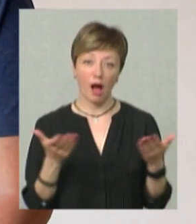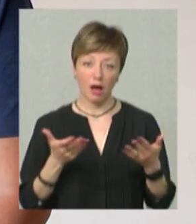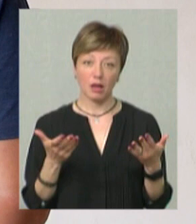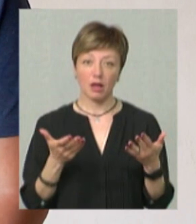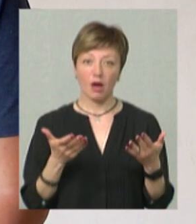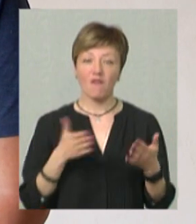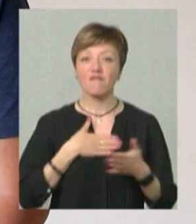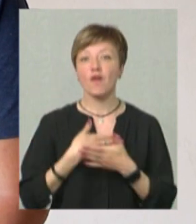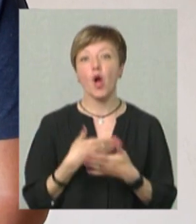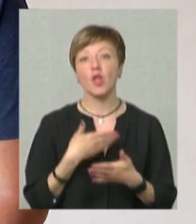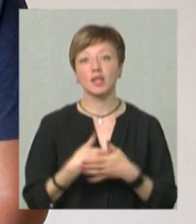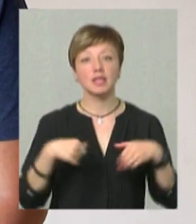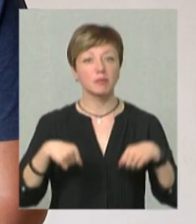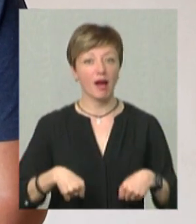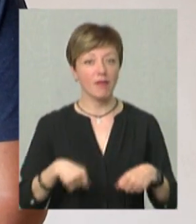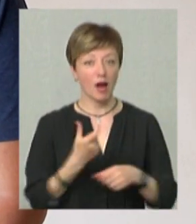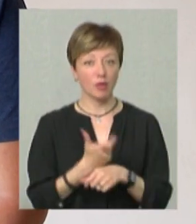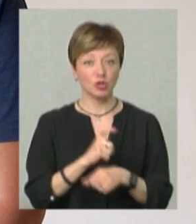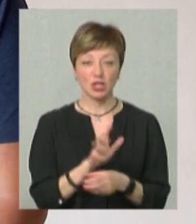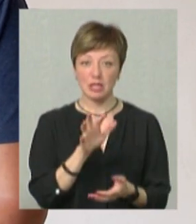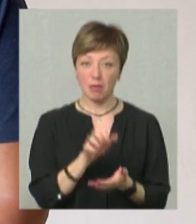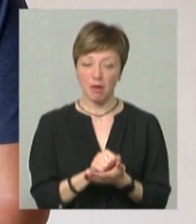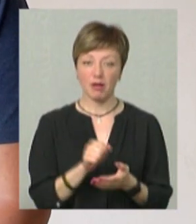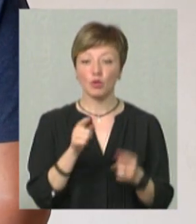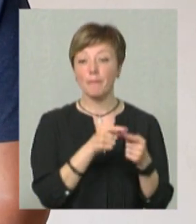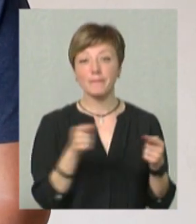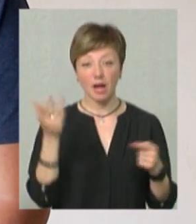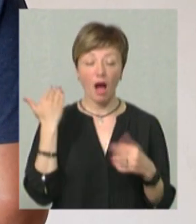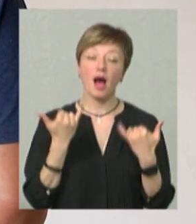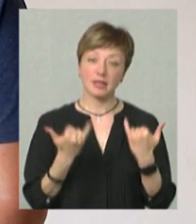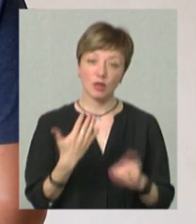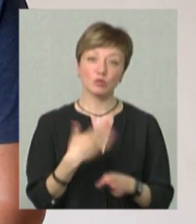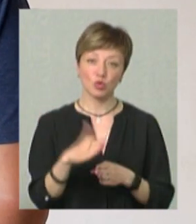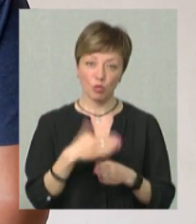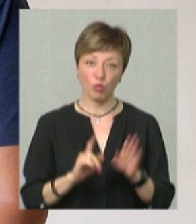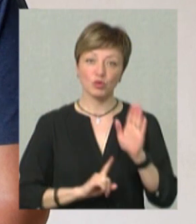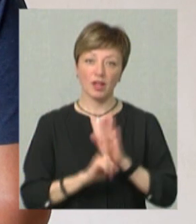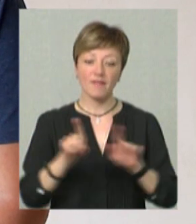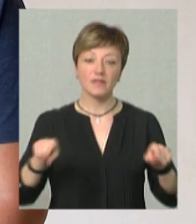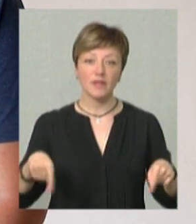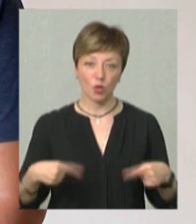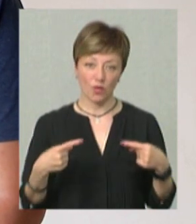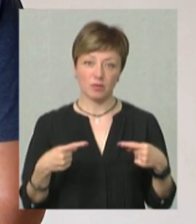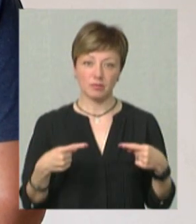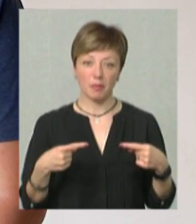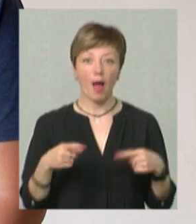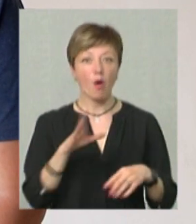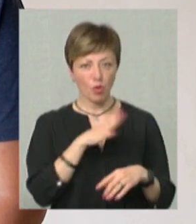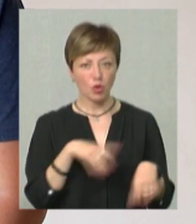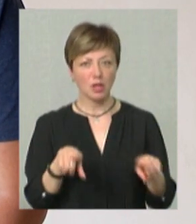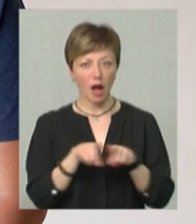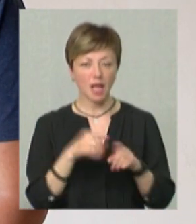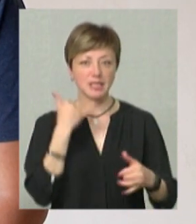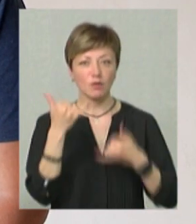на волонтерських правах займалися у той період. А зараз потихенько починаємо відбуватись. Було таке, що люди